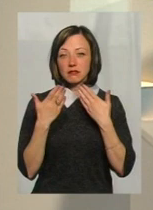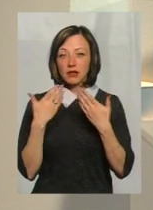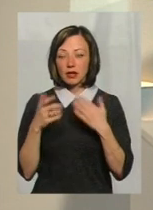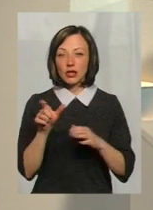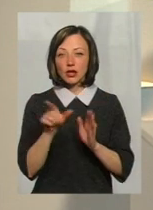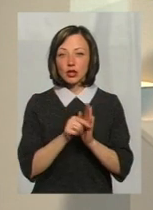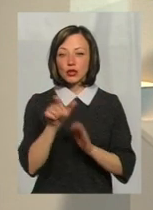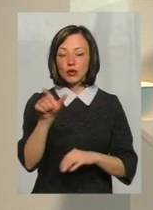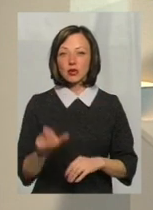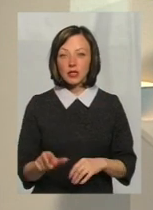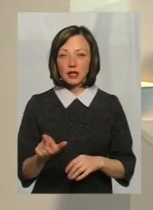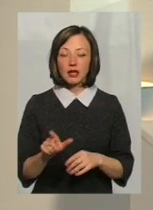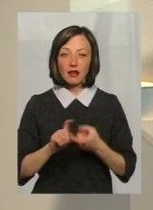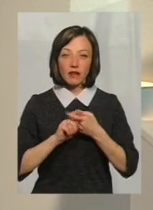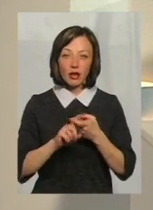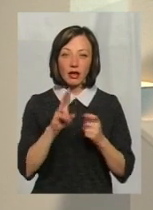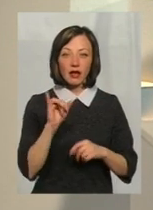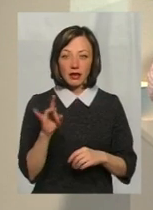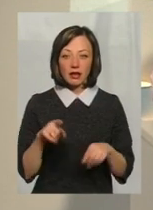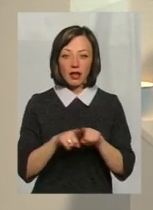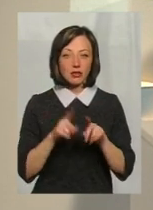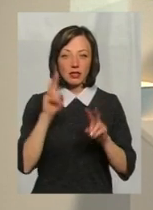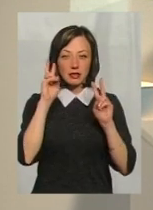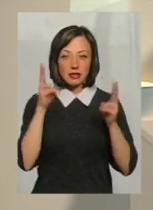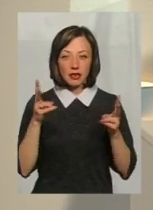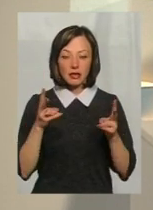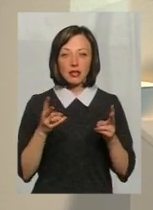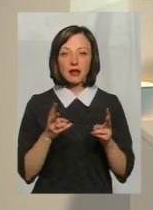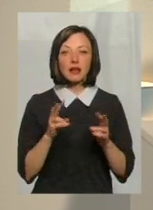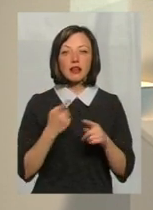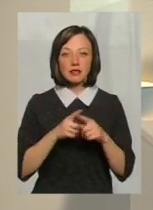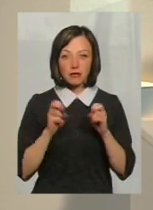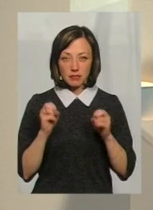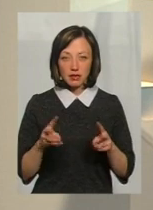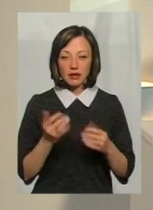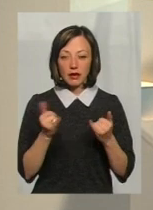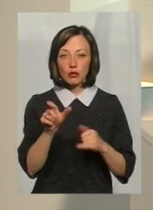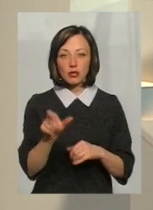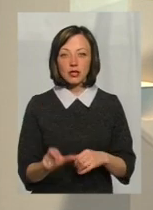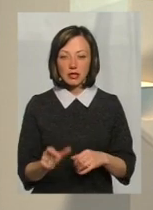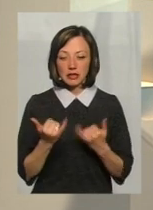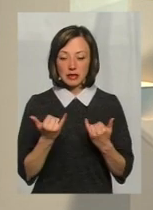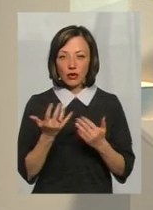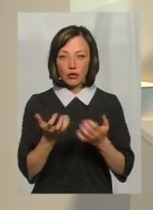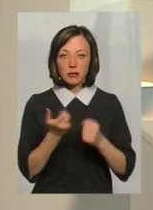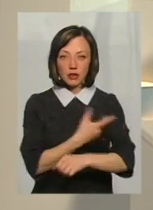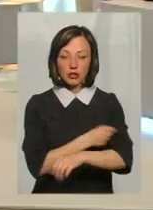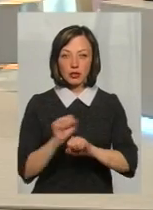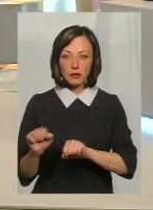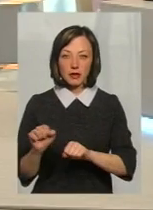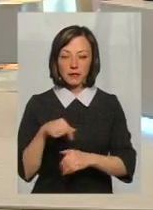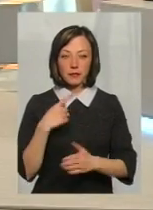людиною, вже інфікованою на кір, але та людина також не здогадується. Наскільки це ризиковано для людини, яка щойно отримала щеплення?